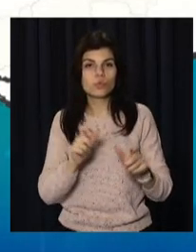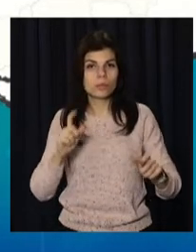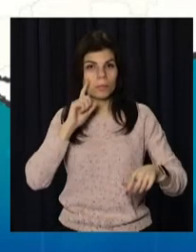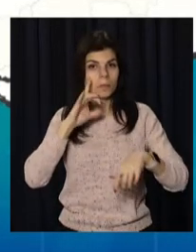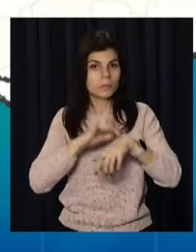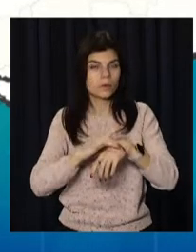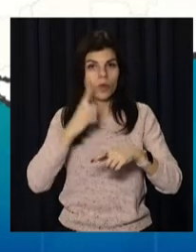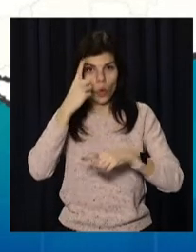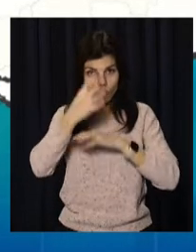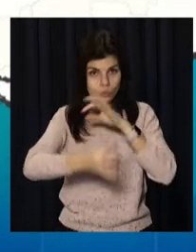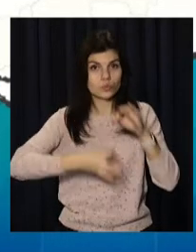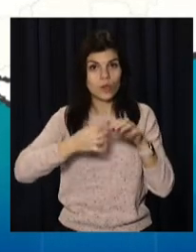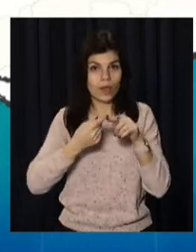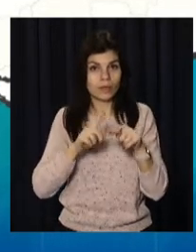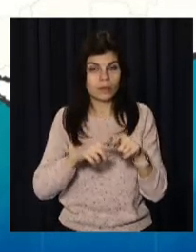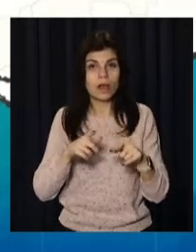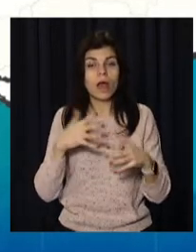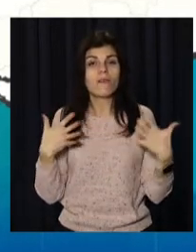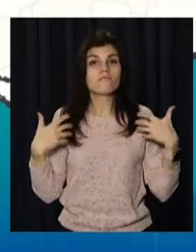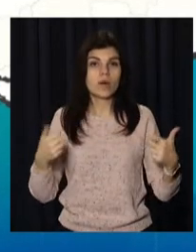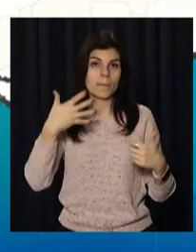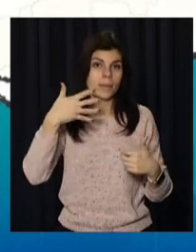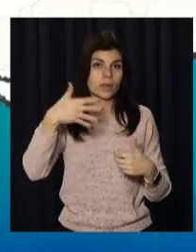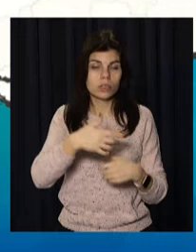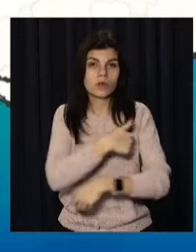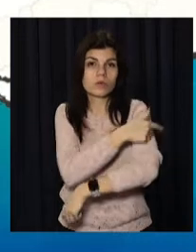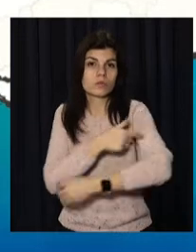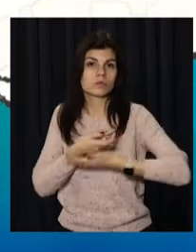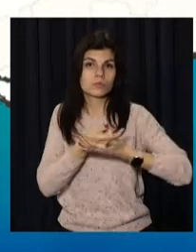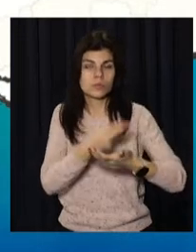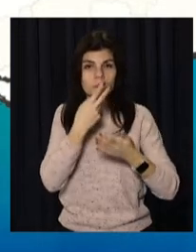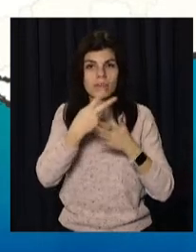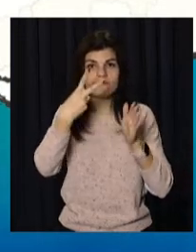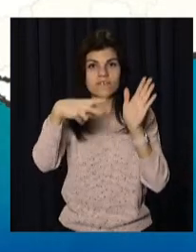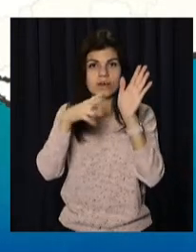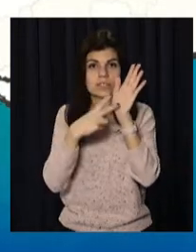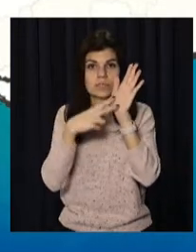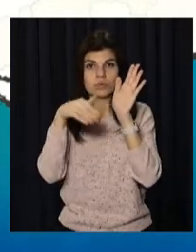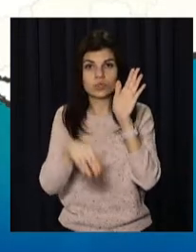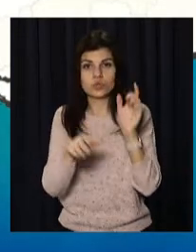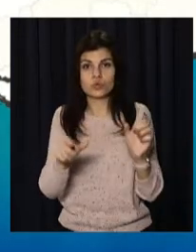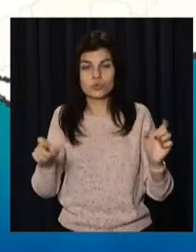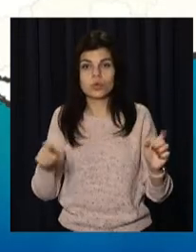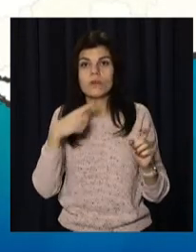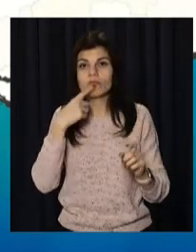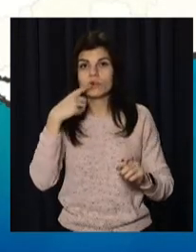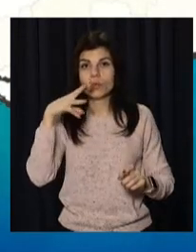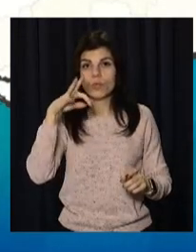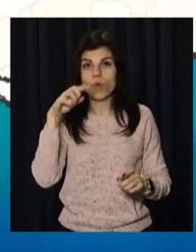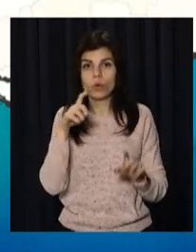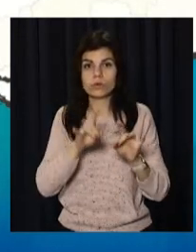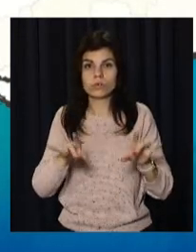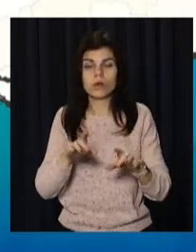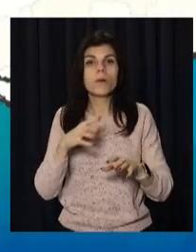Подолали хворобу в четверо менше – 5 тисяч. На лікарняних ліжках понад 27 тисяч пацієнтів, говорять УМОЗ. В